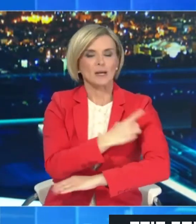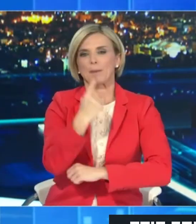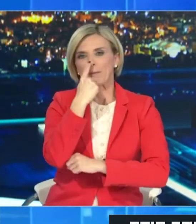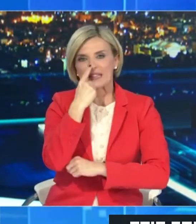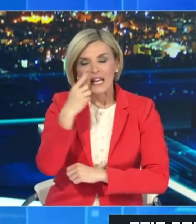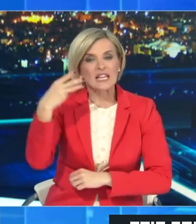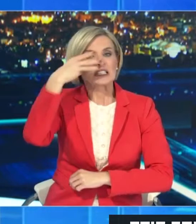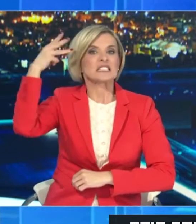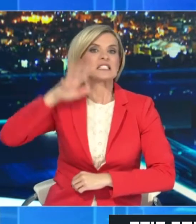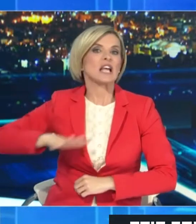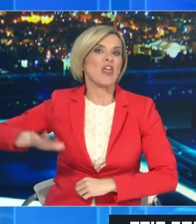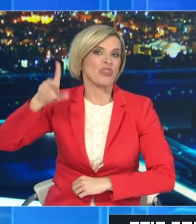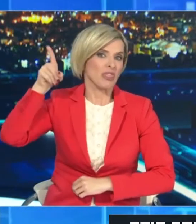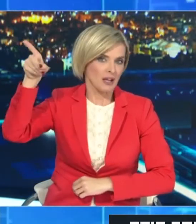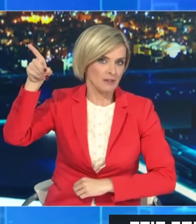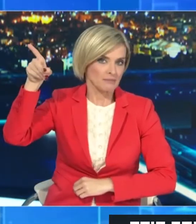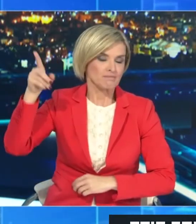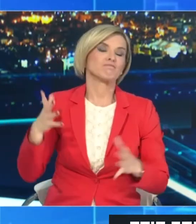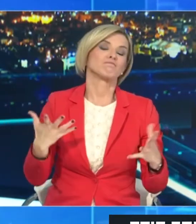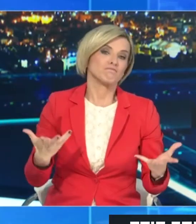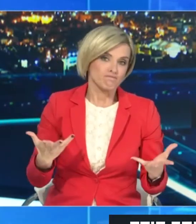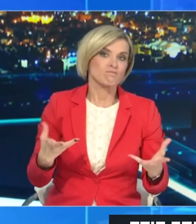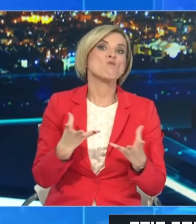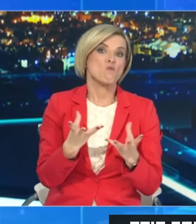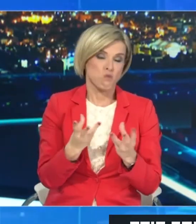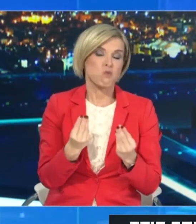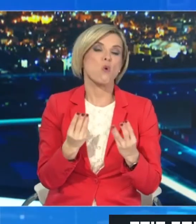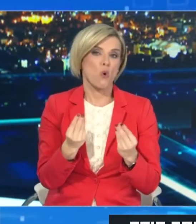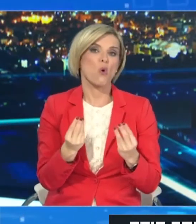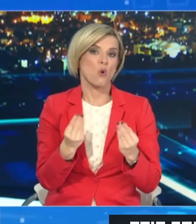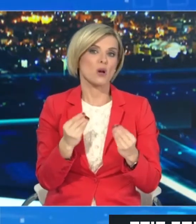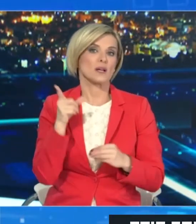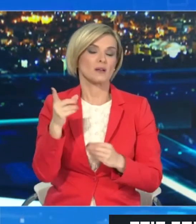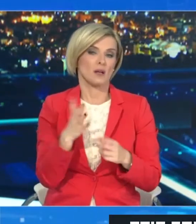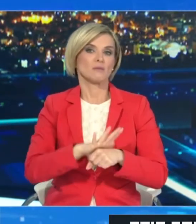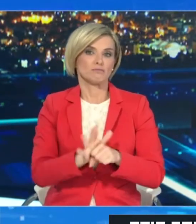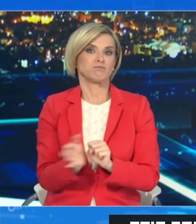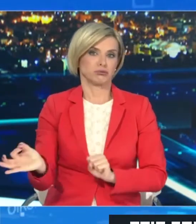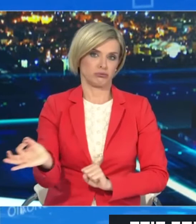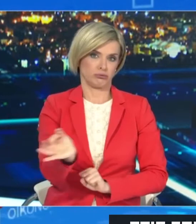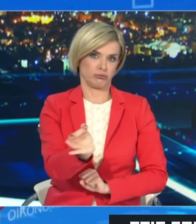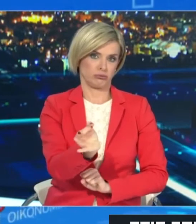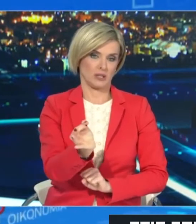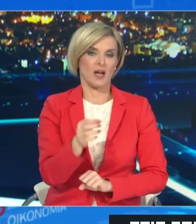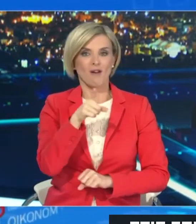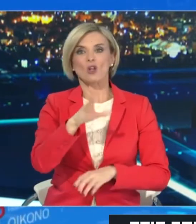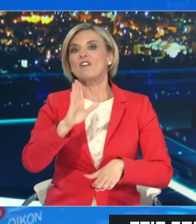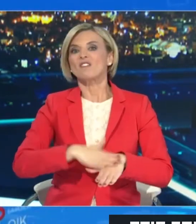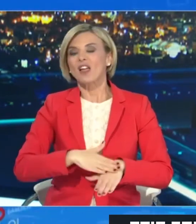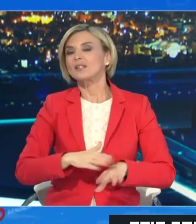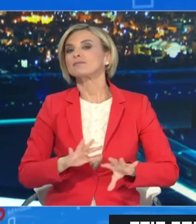Κάθε άλλο από μια καλή επιδημιολογική εικόνα. Και προφανώς μετά από